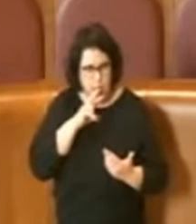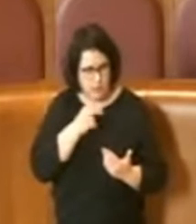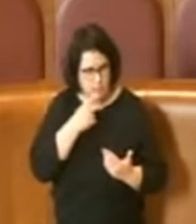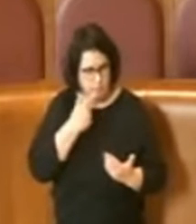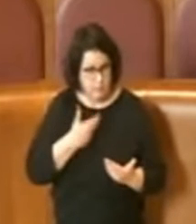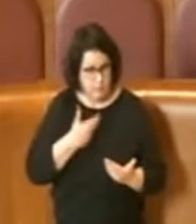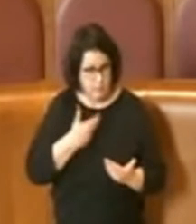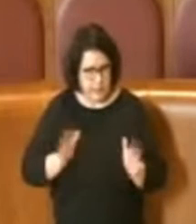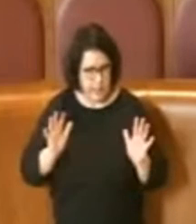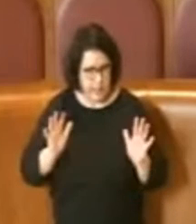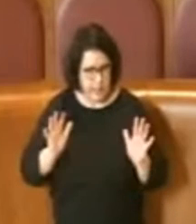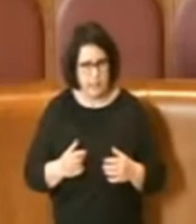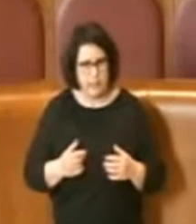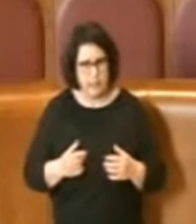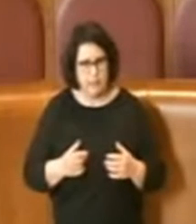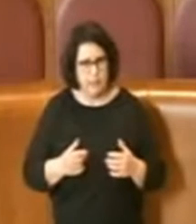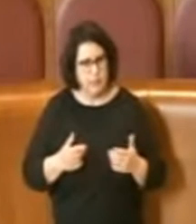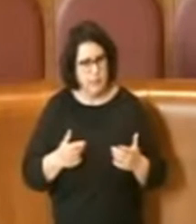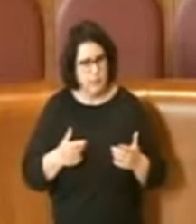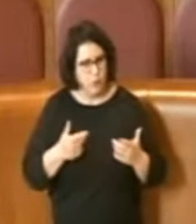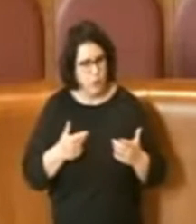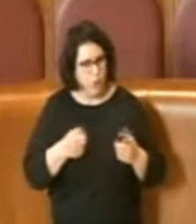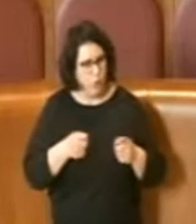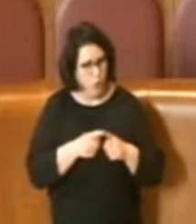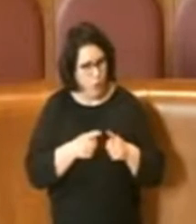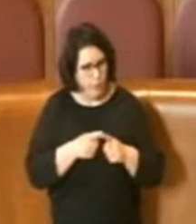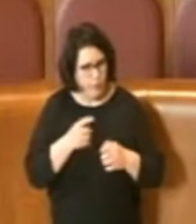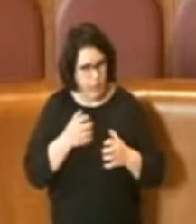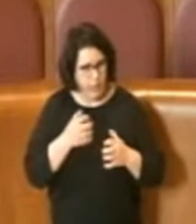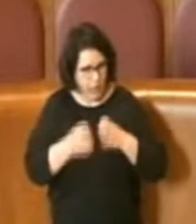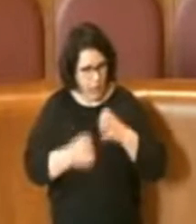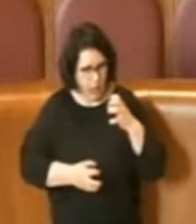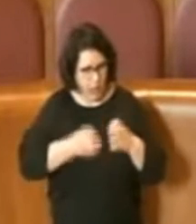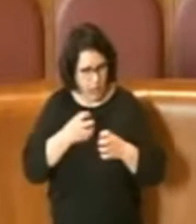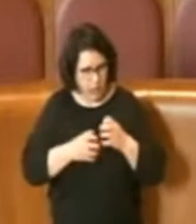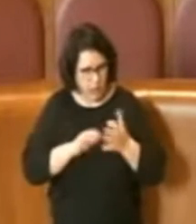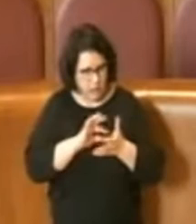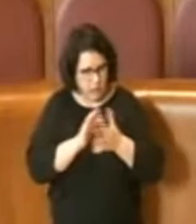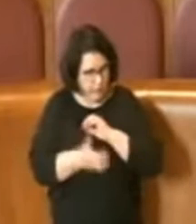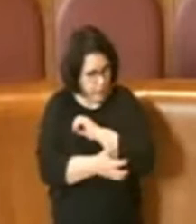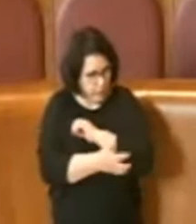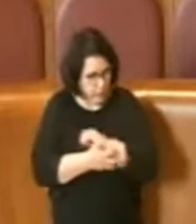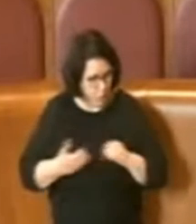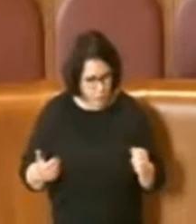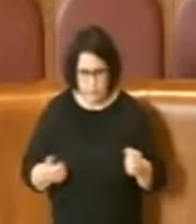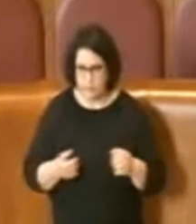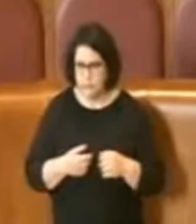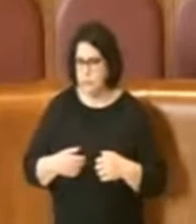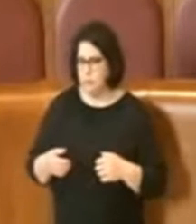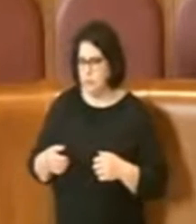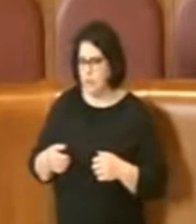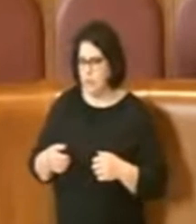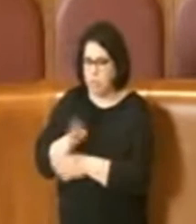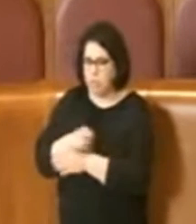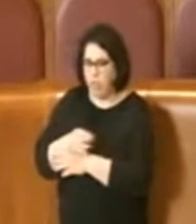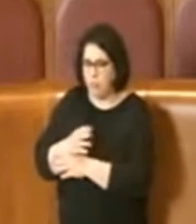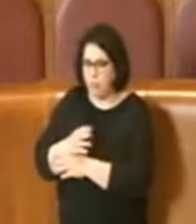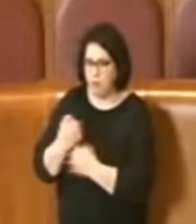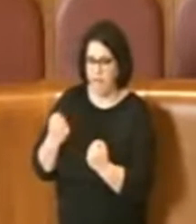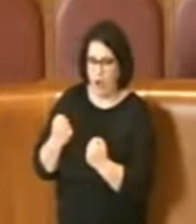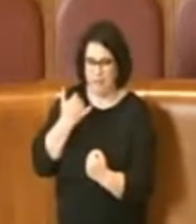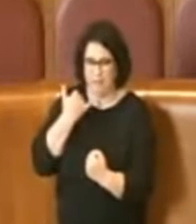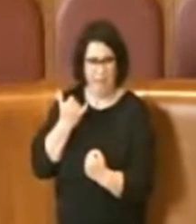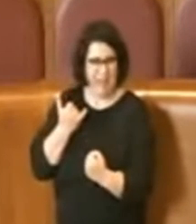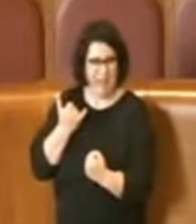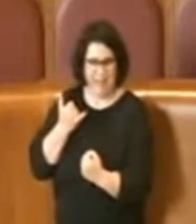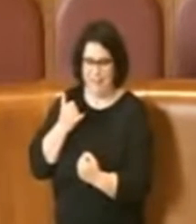tipo mandare sull'astrico, essere forti con i deboli e deboli con i forti e